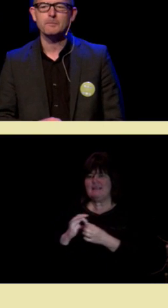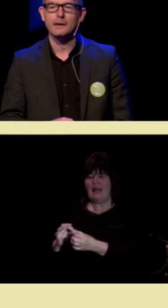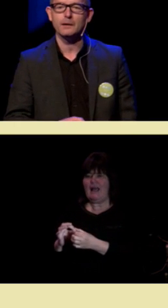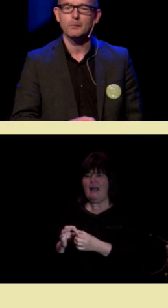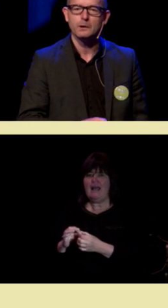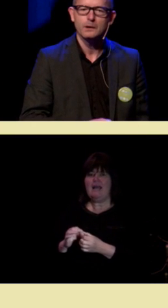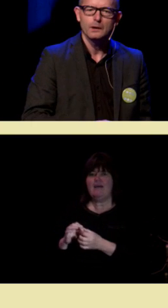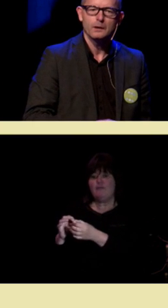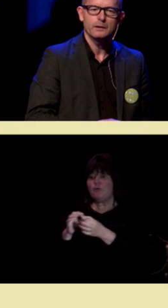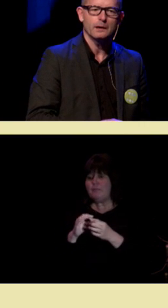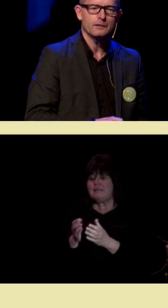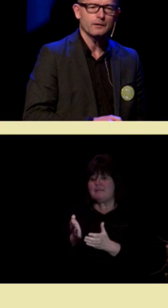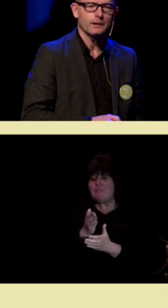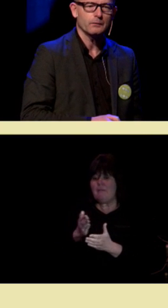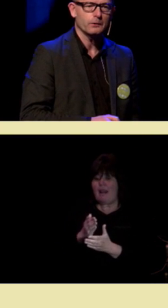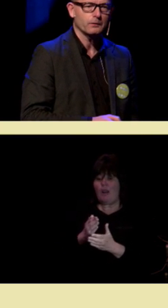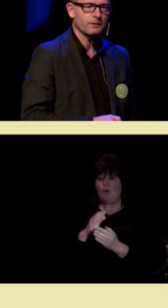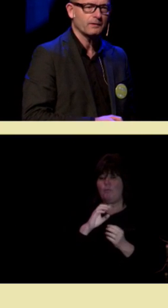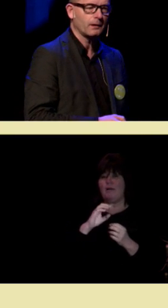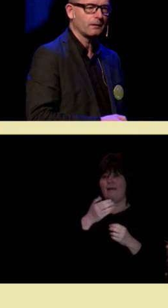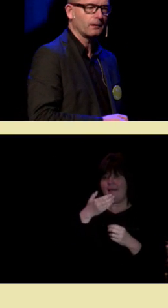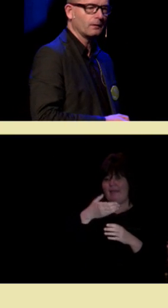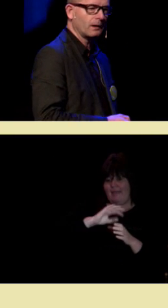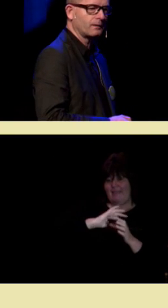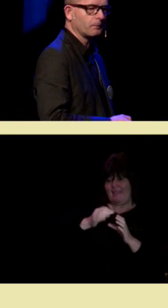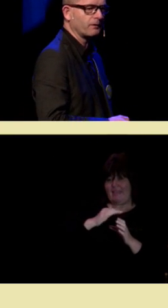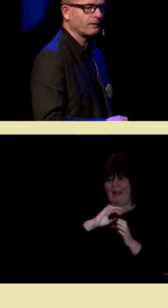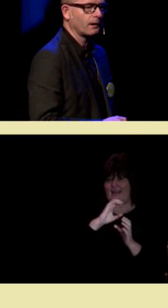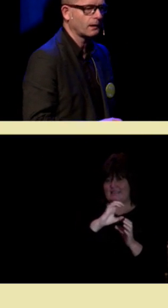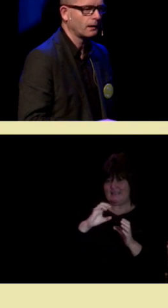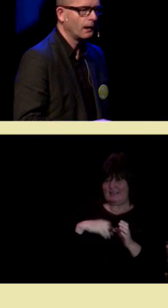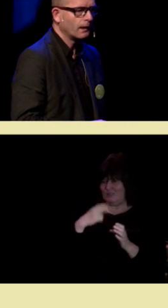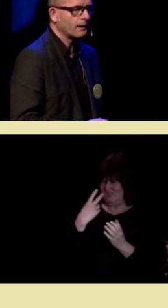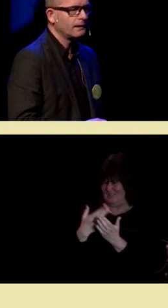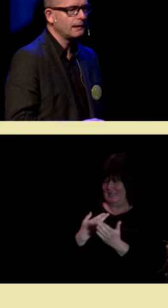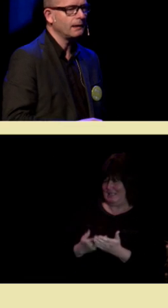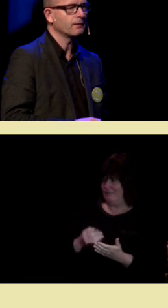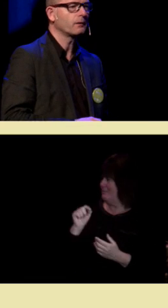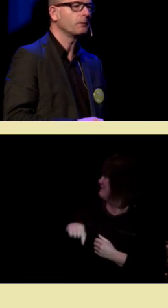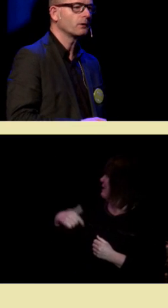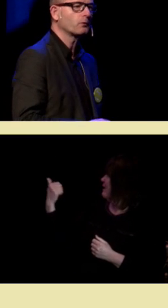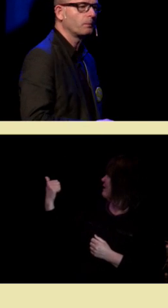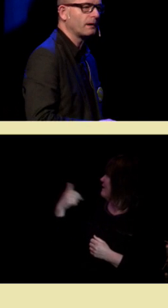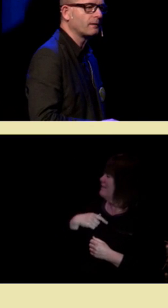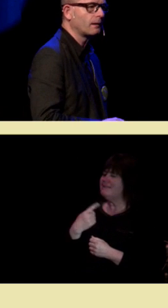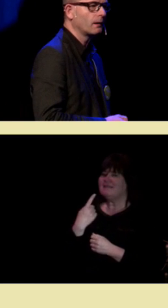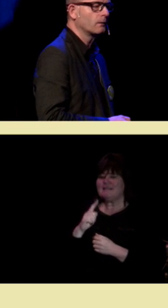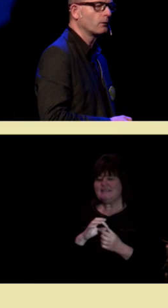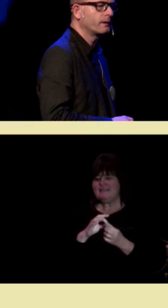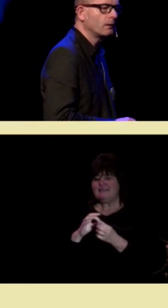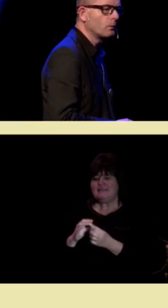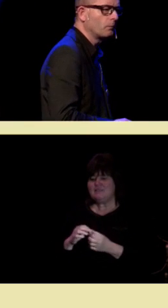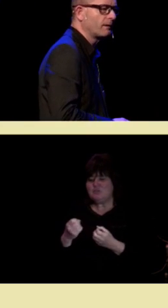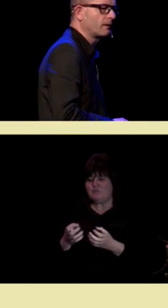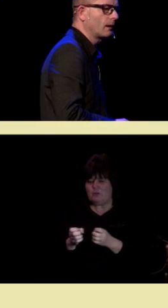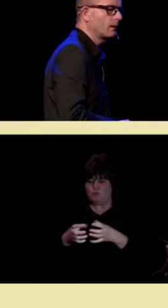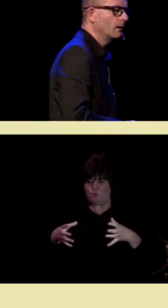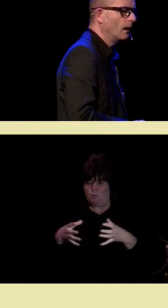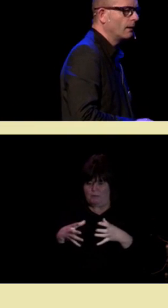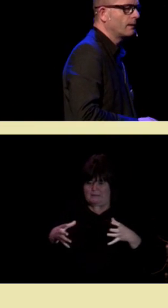Forbindelsene mellom hjernesellene våre, som vi ser eksemplifisert her. Det er de som gir oss kompleksiteten. Og den